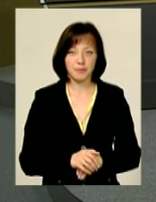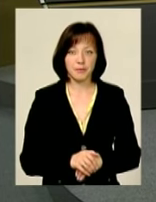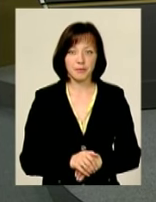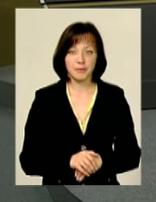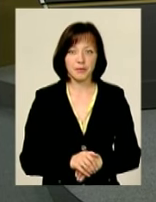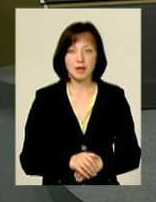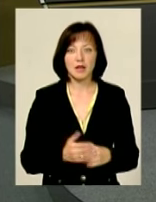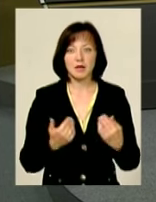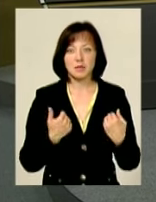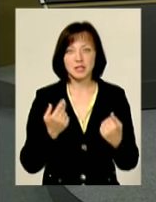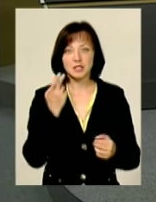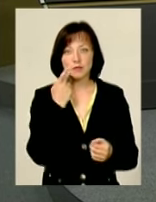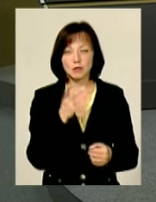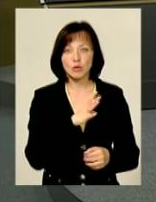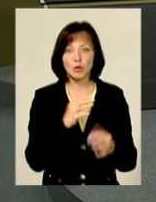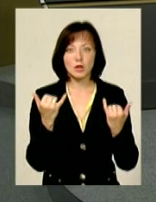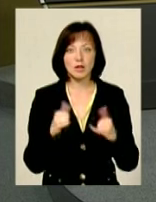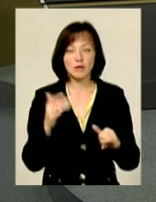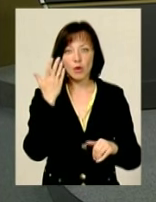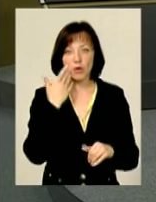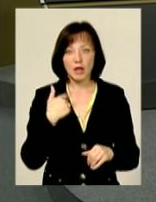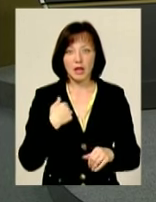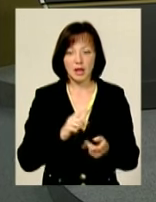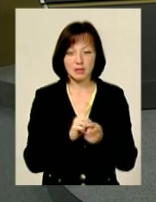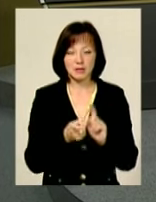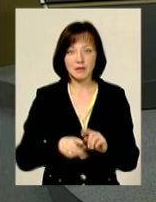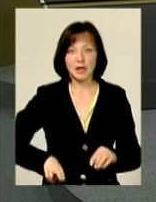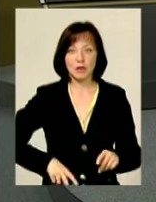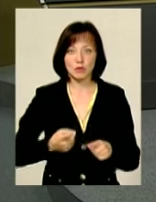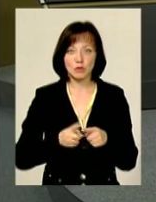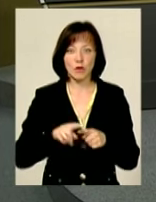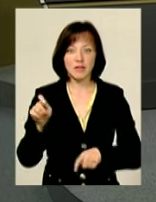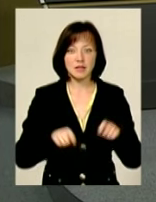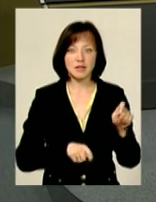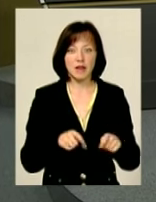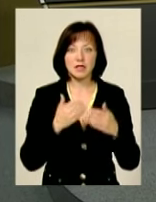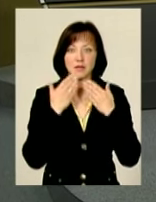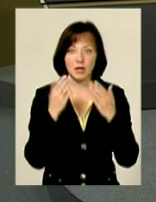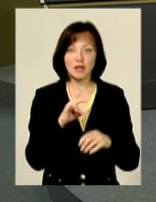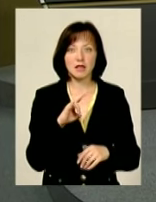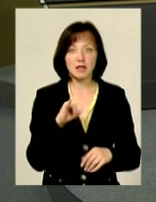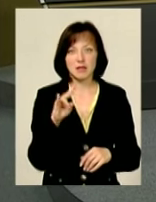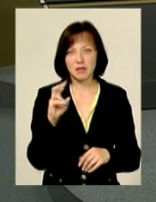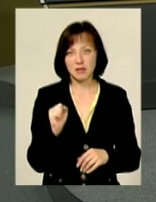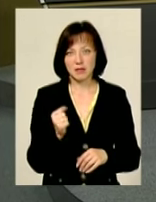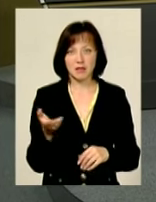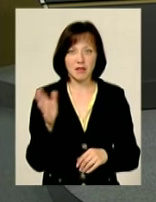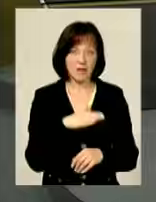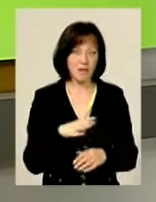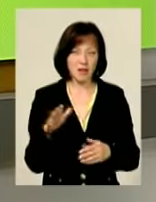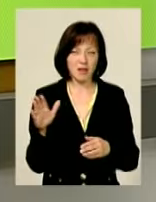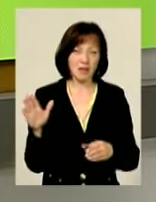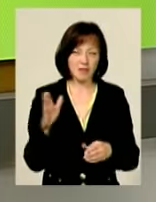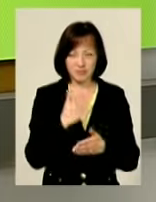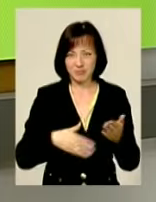І мені це завжди було дивно. коли я став директором цього фестивалю вже багато років, я звернувся до пані Ніни і кажу, «Ніна, давай поламаємо це все.